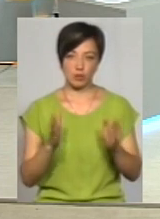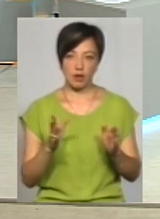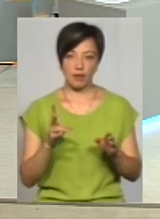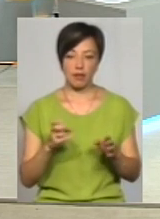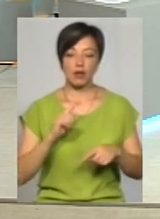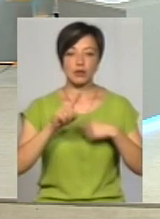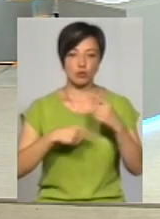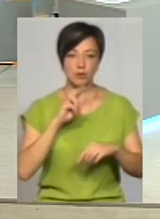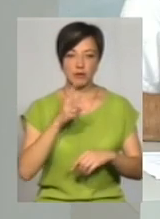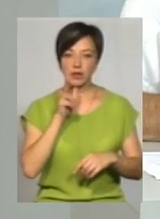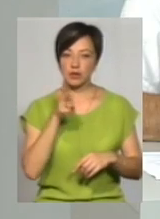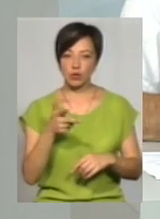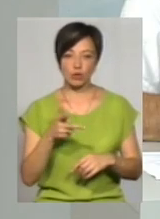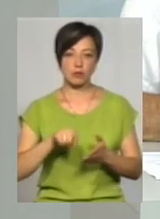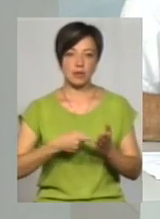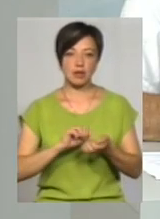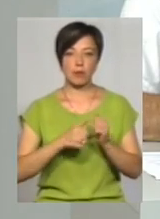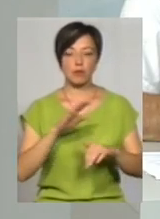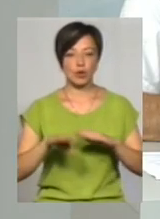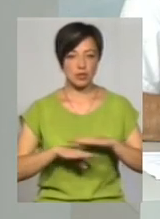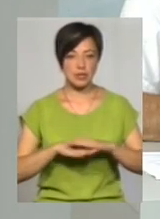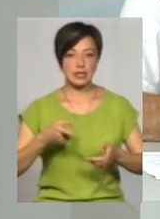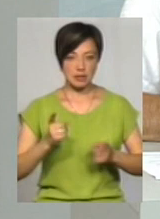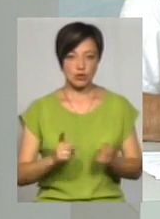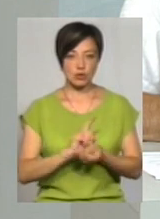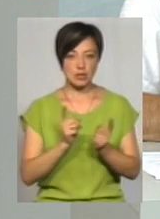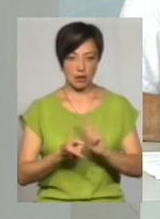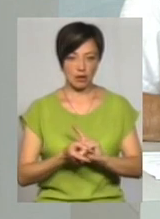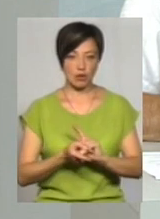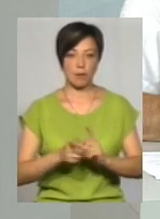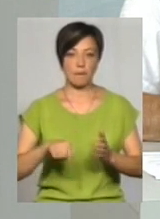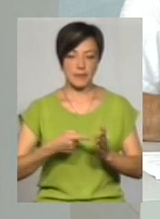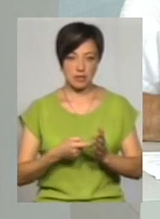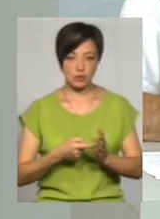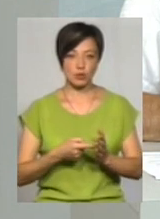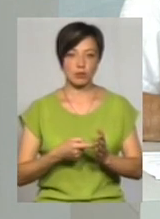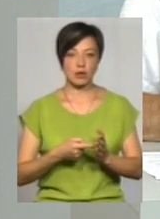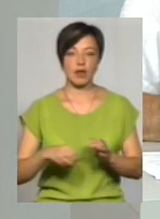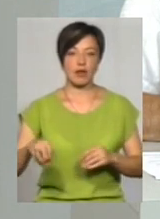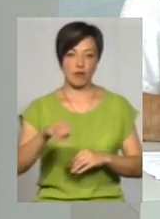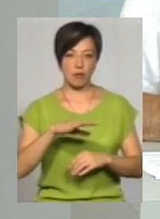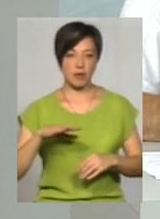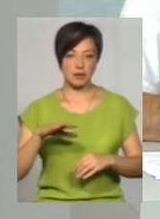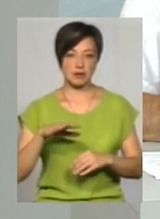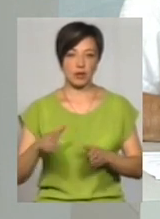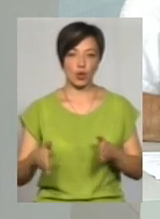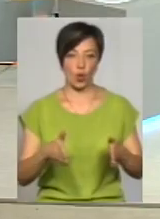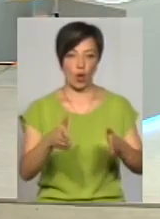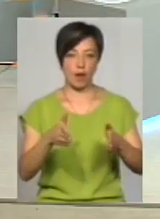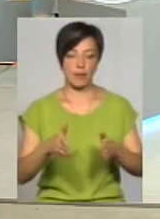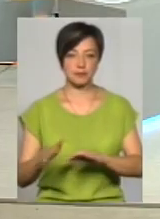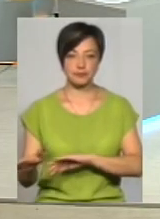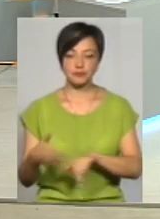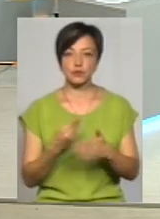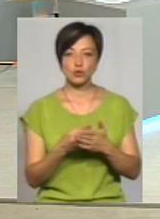послідуючих 2-3 роки для того, щоб місто Кам'янець-Подільський дійсно стало містом з європейськими дорогами. А от за